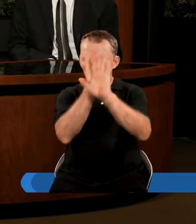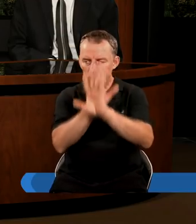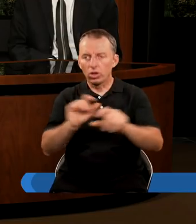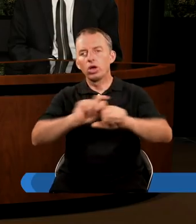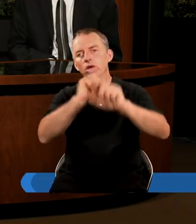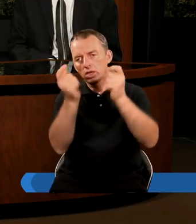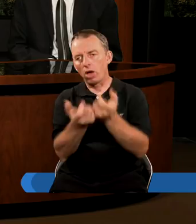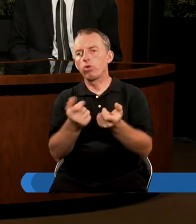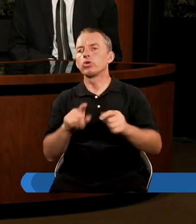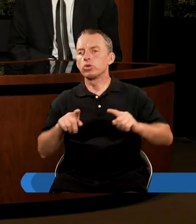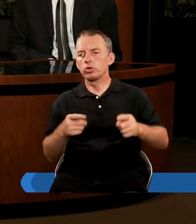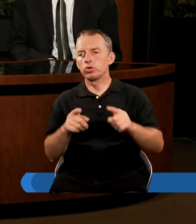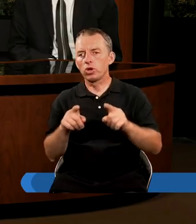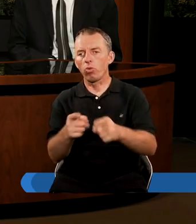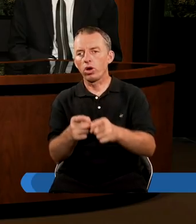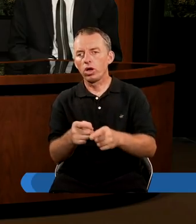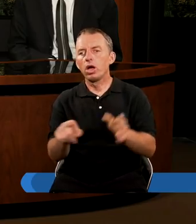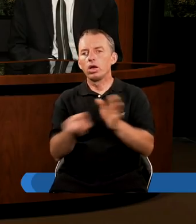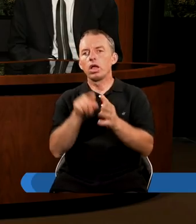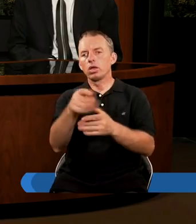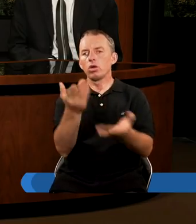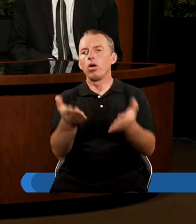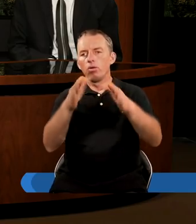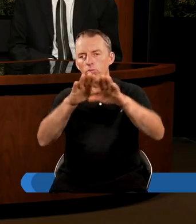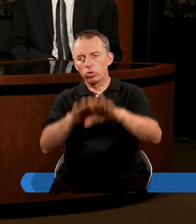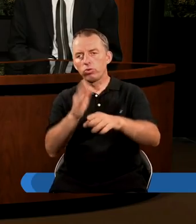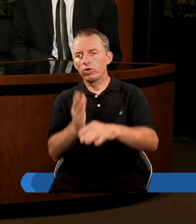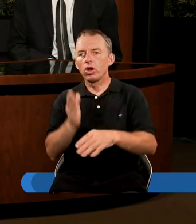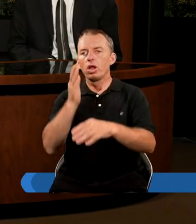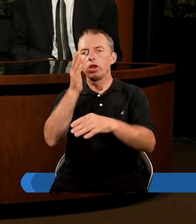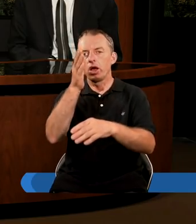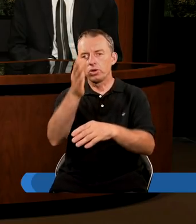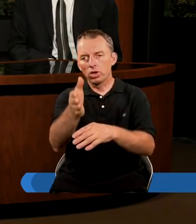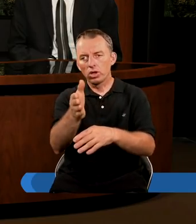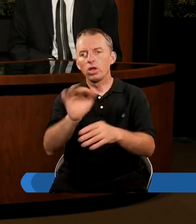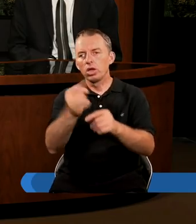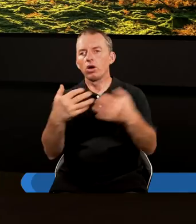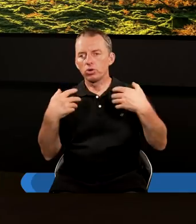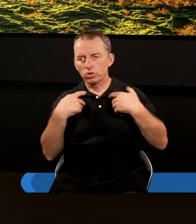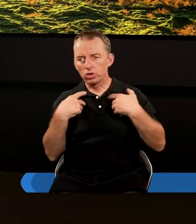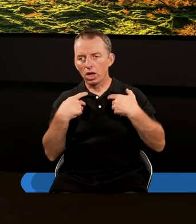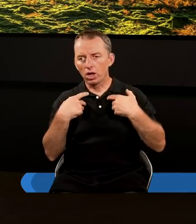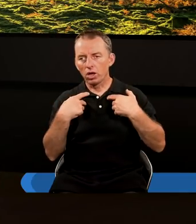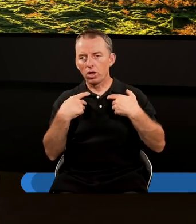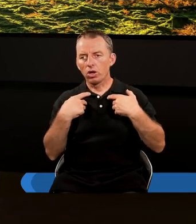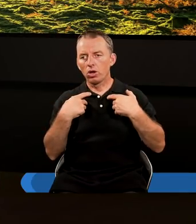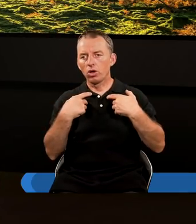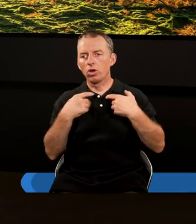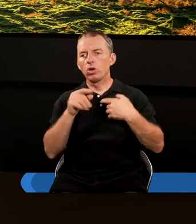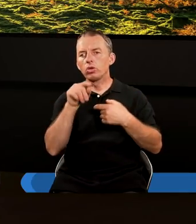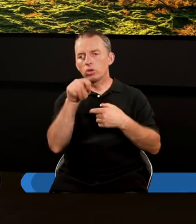całości dzieła. I dlatego jest to błogosławiona nadzieja, którą ja też żyję, którą